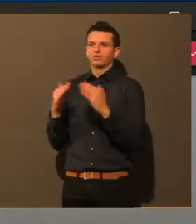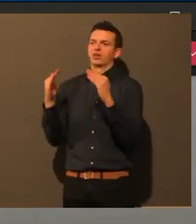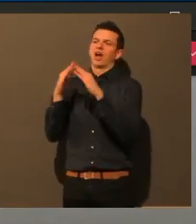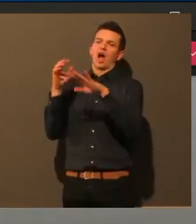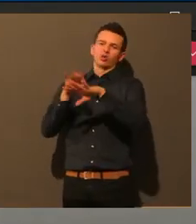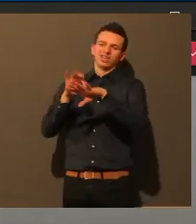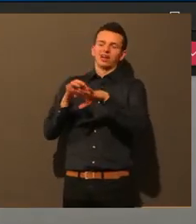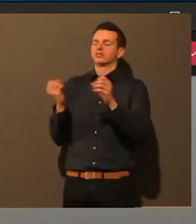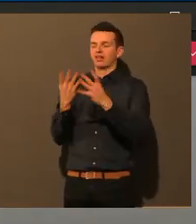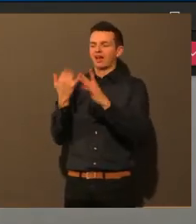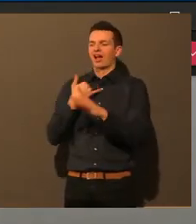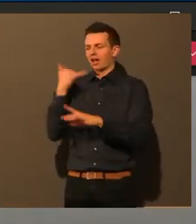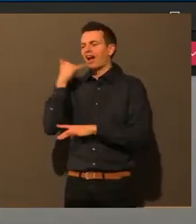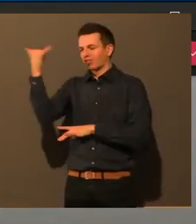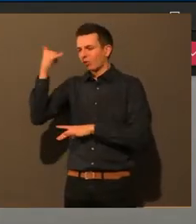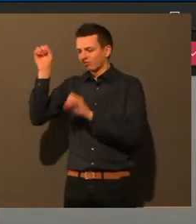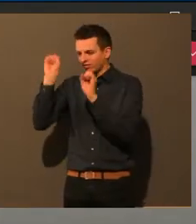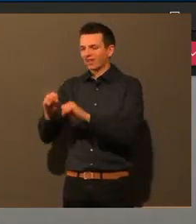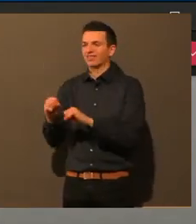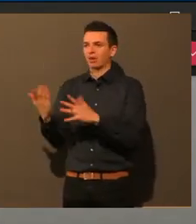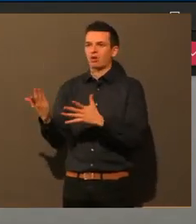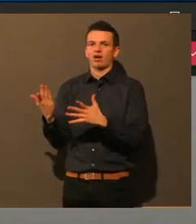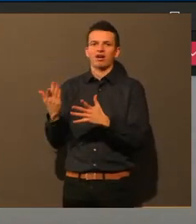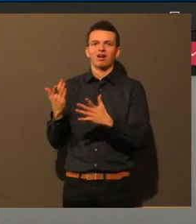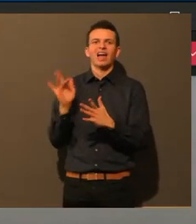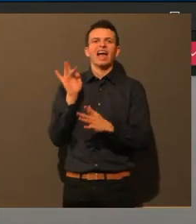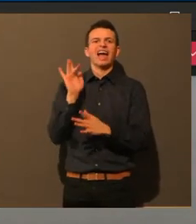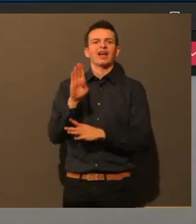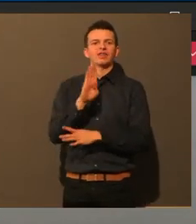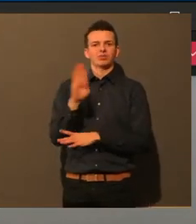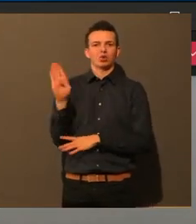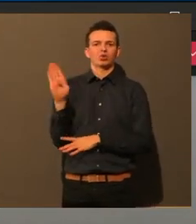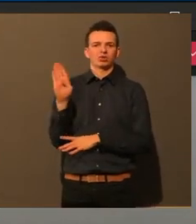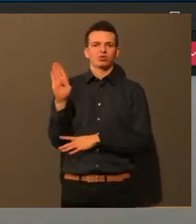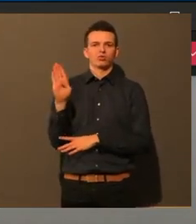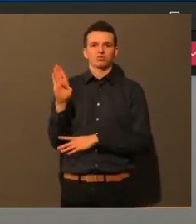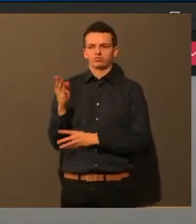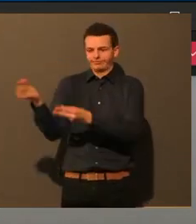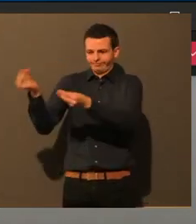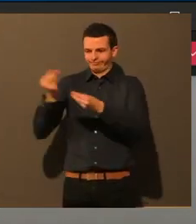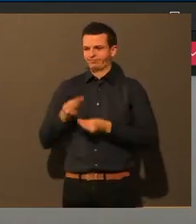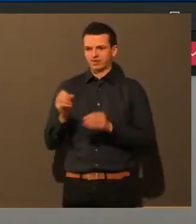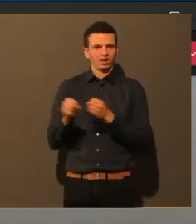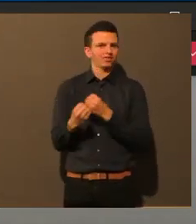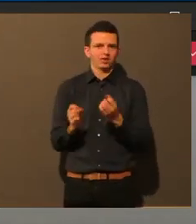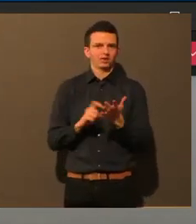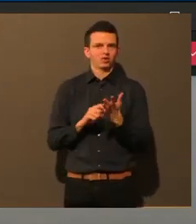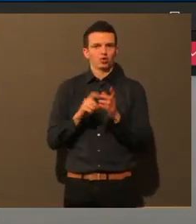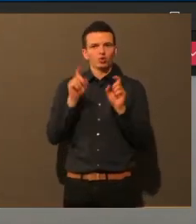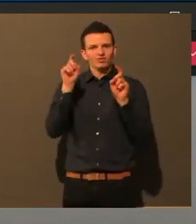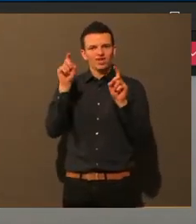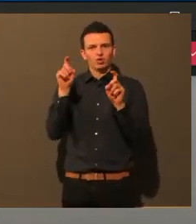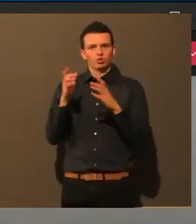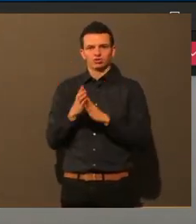Und ich meine, ein Antibiotikum kann ich auch nicht bekommen, weil es ein Virus ist, nichts Bakterielles. Also irgendwie,